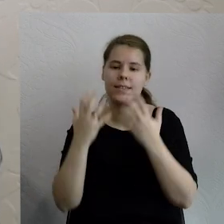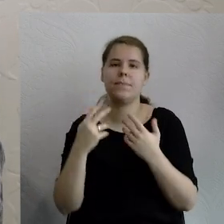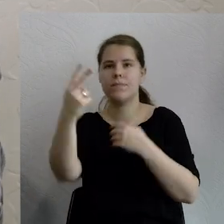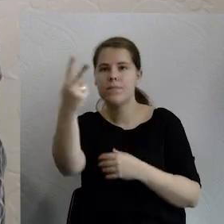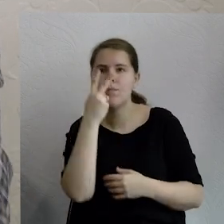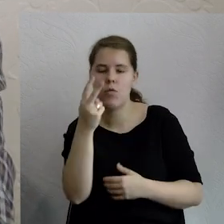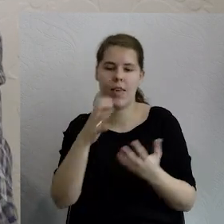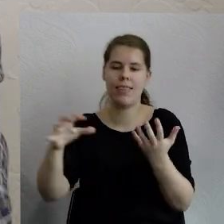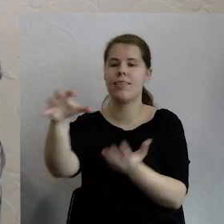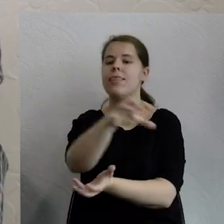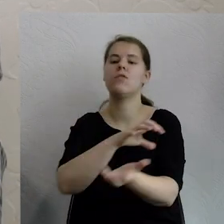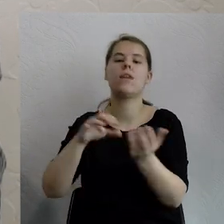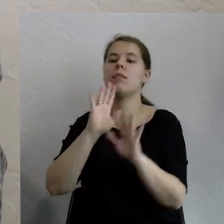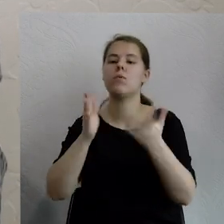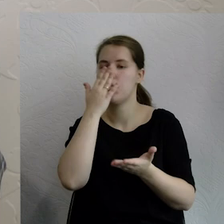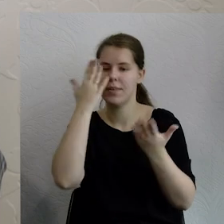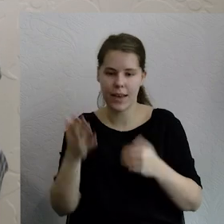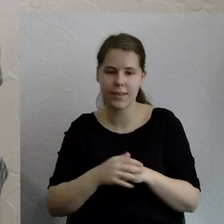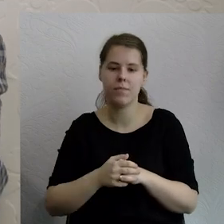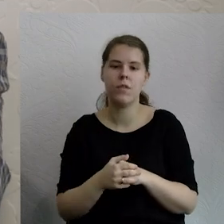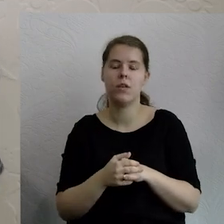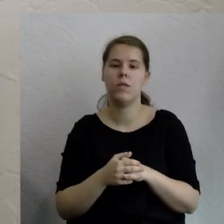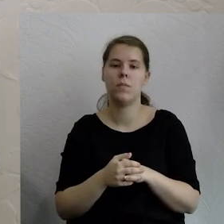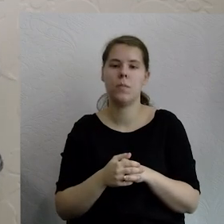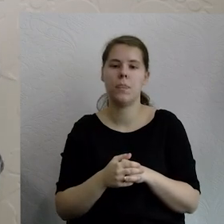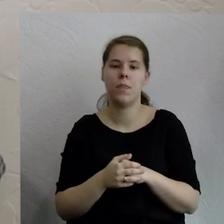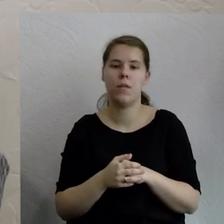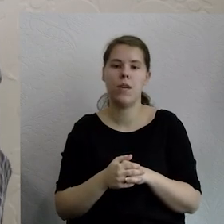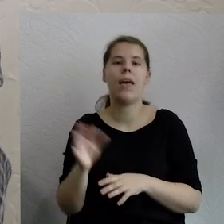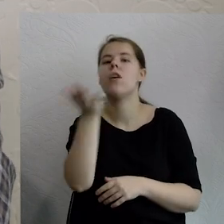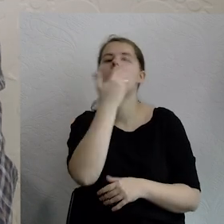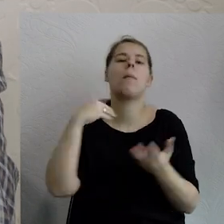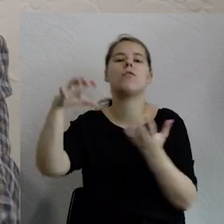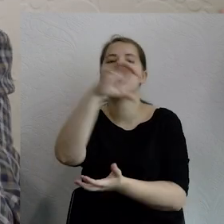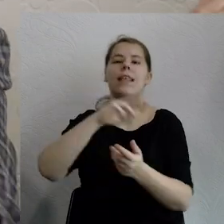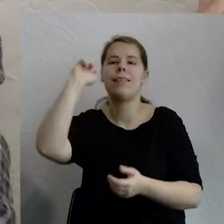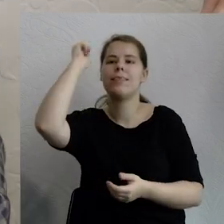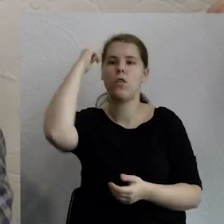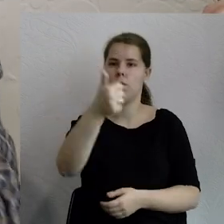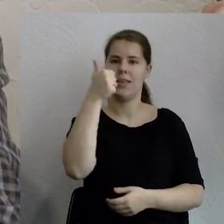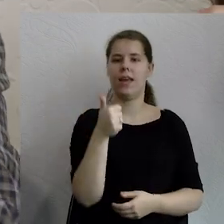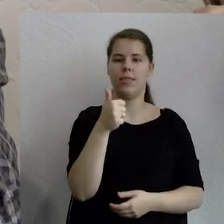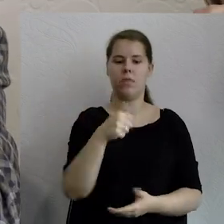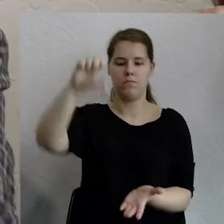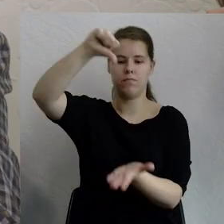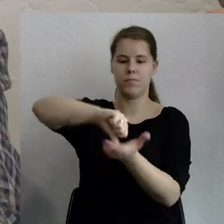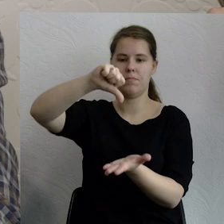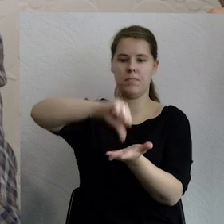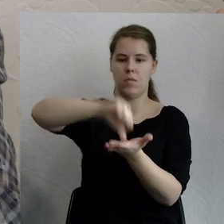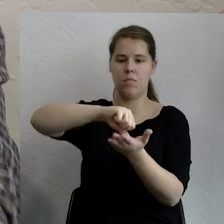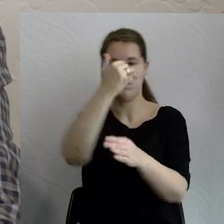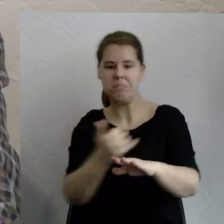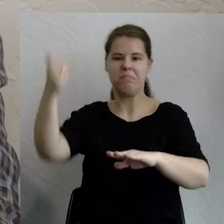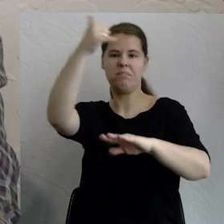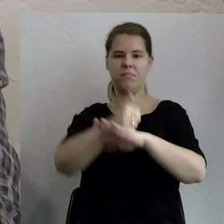Znaczy ta ekscentryczność, znaczy to, że kończy się świat oparty na przekonanie, że musi być jedno centrum, z którego płynie dominacja zarówno